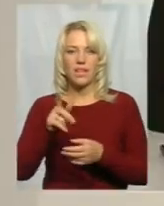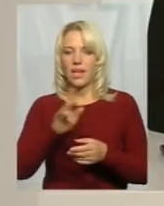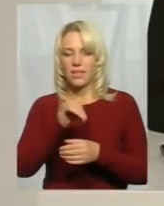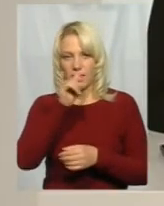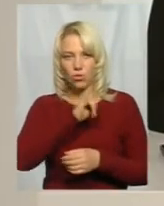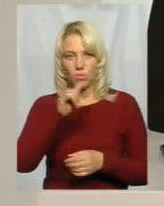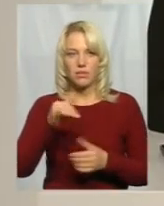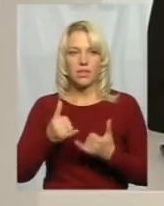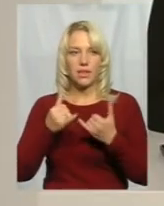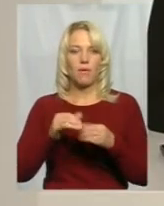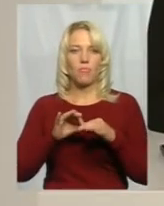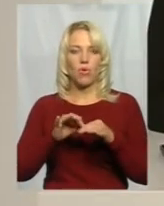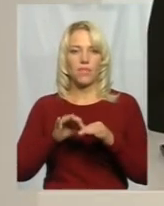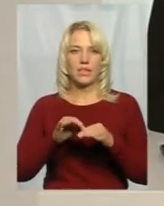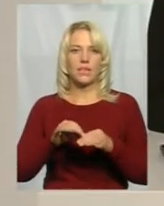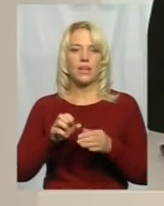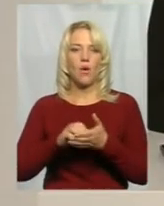проведення опису,